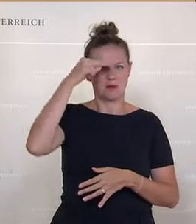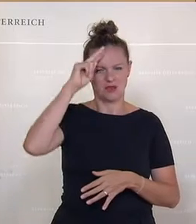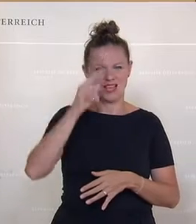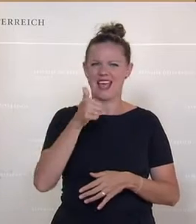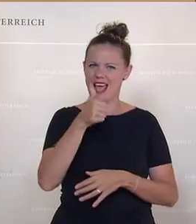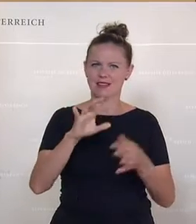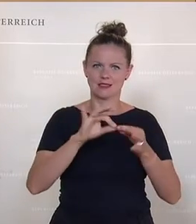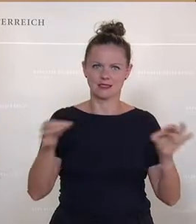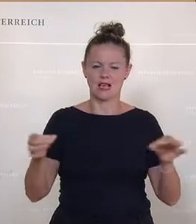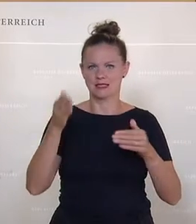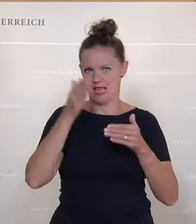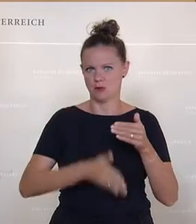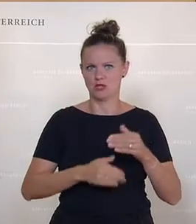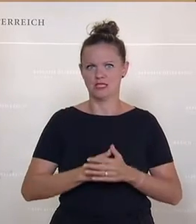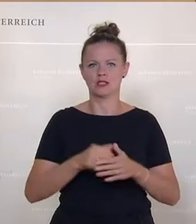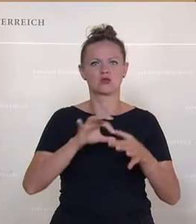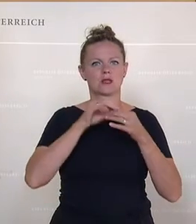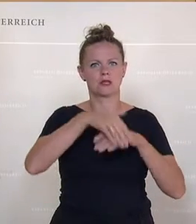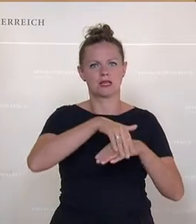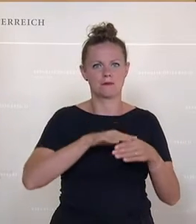einen Satz zu den Gemeinden.